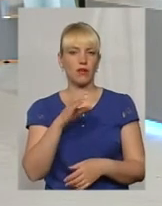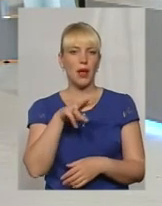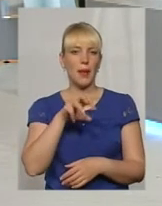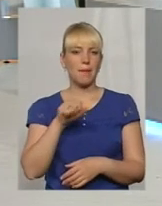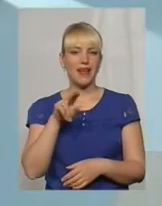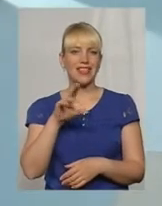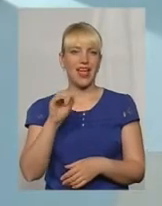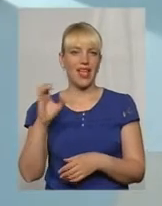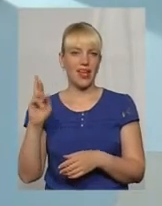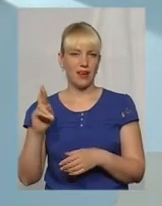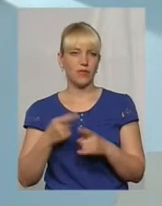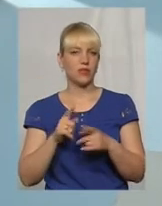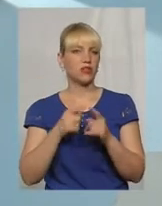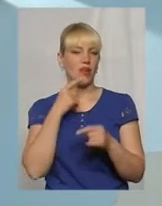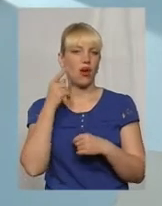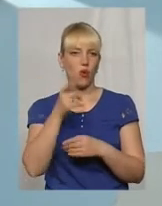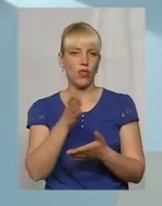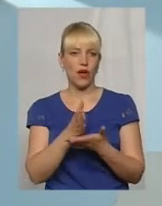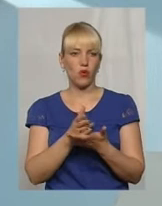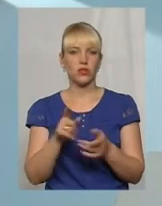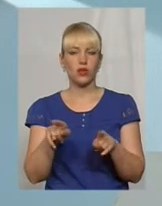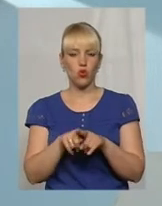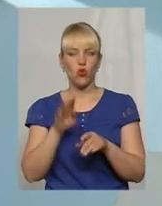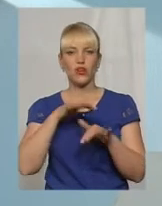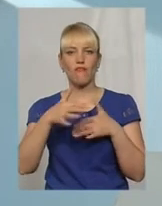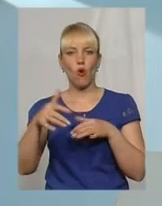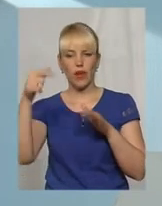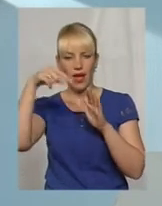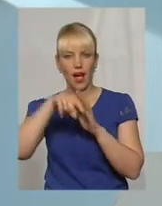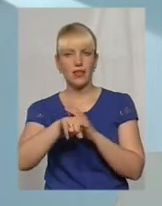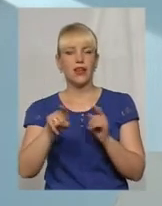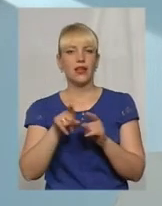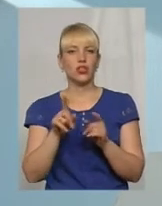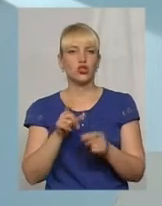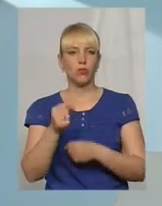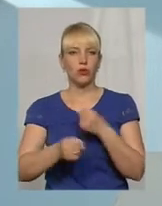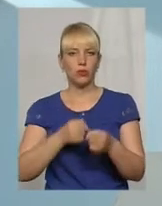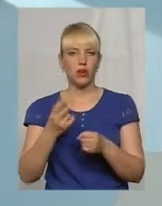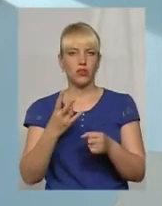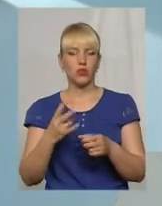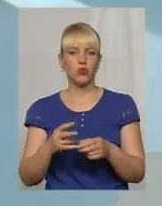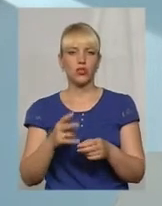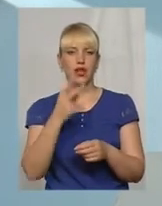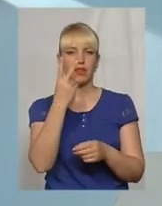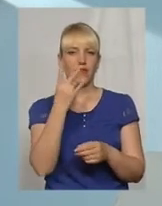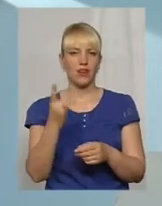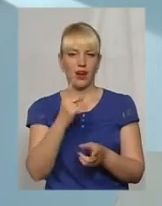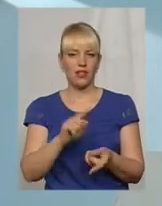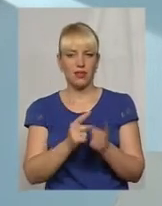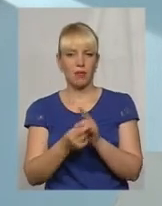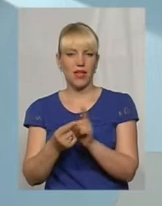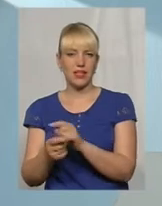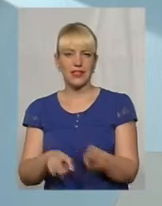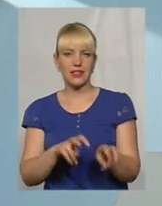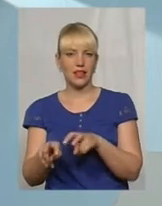він теж далеко знаходиться, теж в океані, і для того, щоб добратися, потрібно зробити одну чи дві пересадки, для